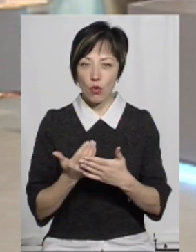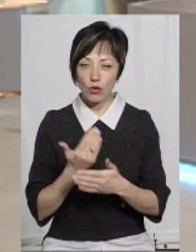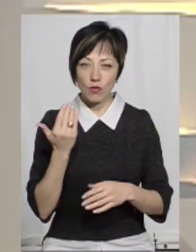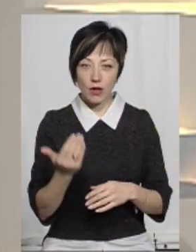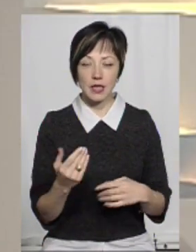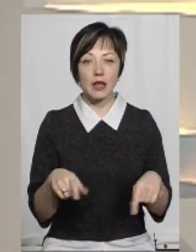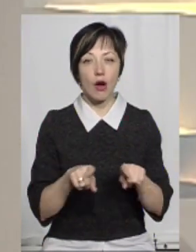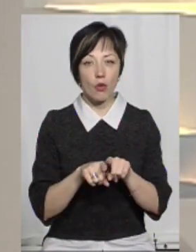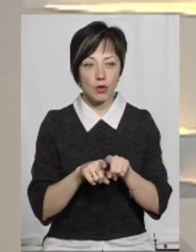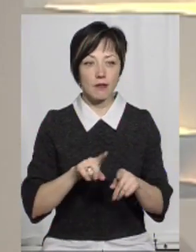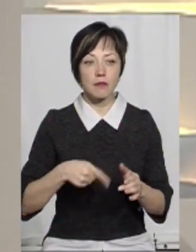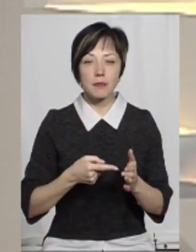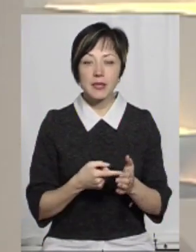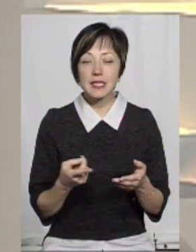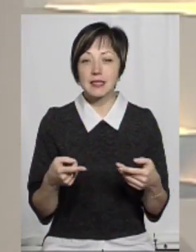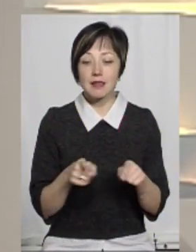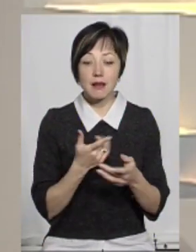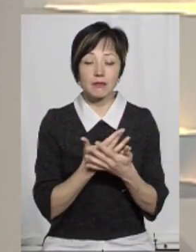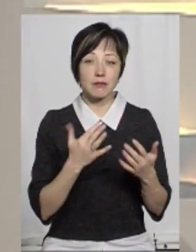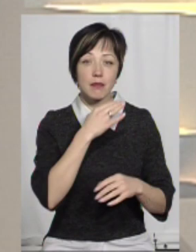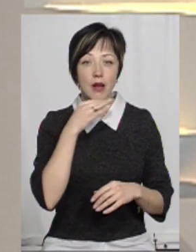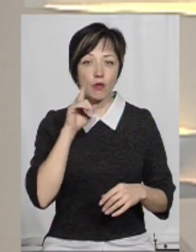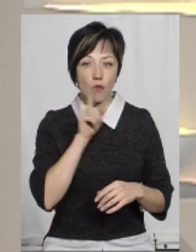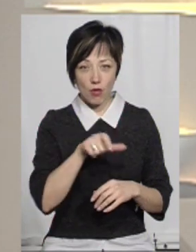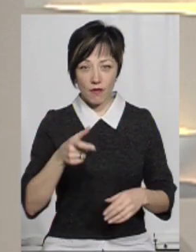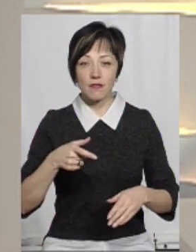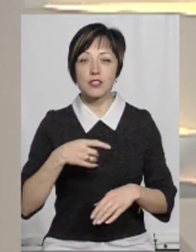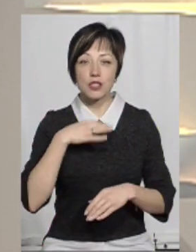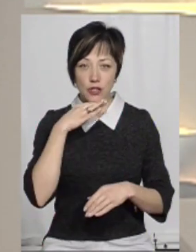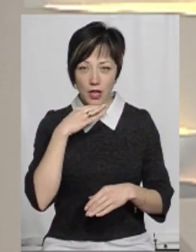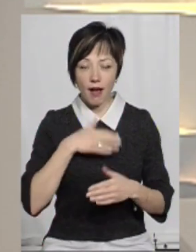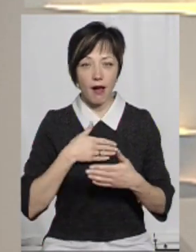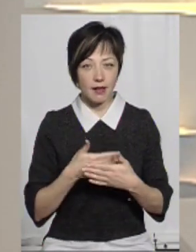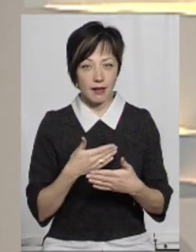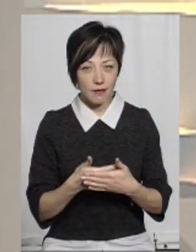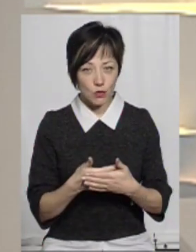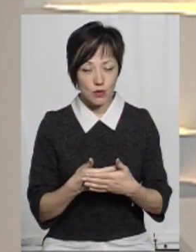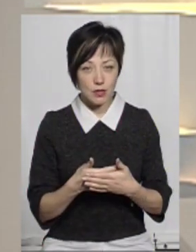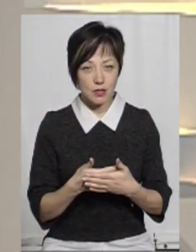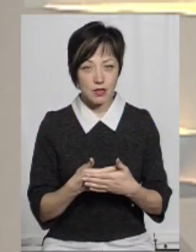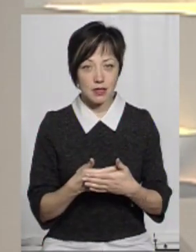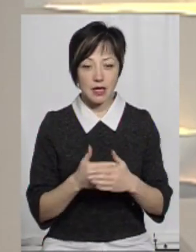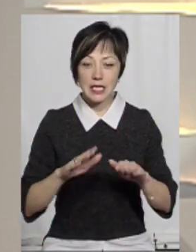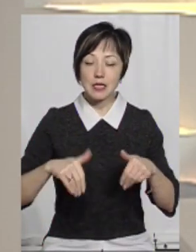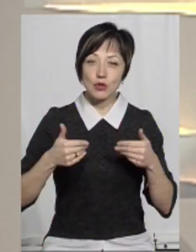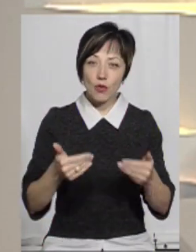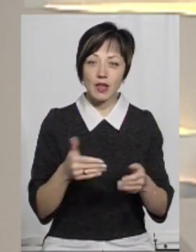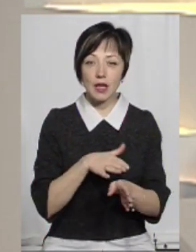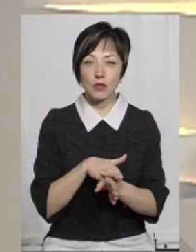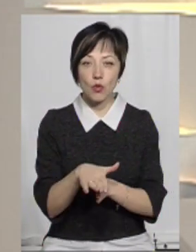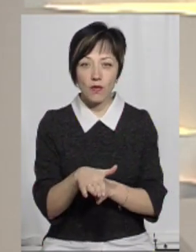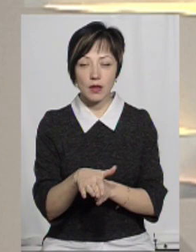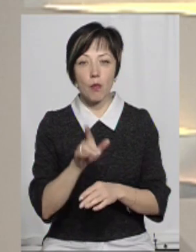знову ж таки. Так от, в місті, стільки молоді, от вистачає реальної молодіжної активності, зініційованих і